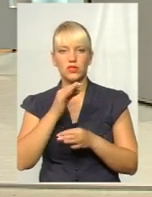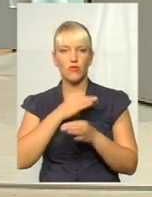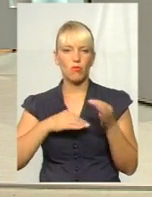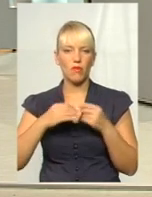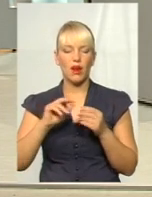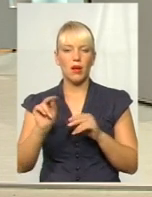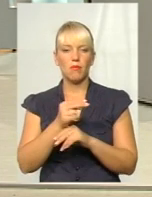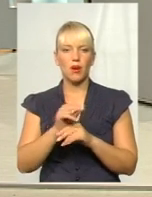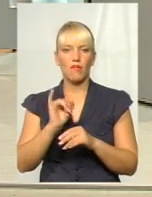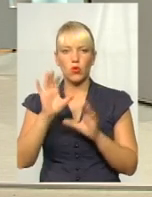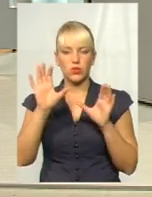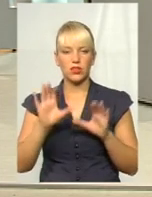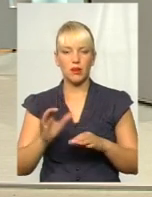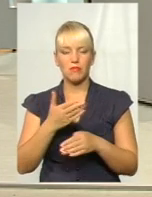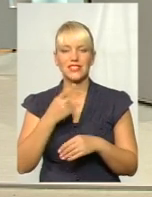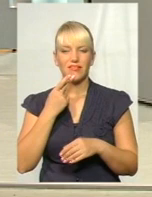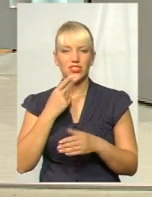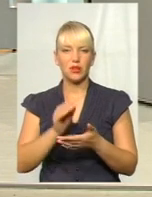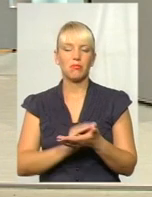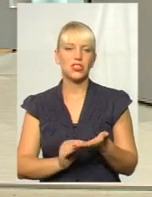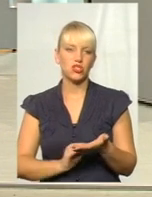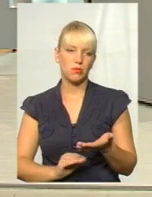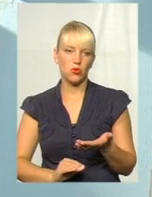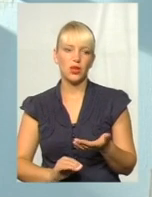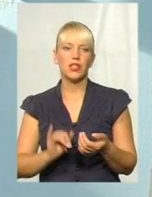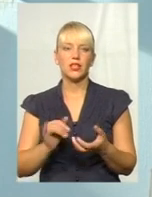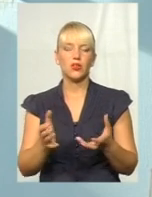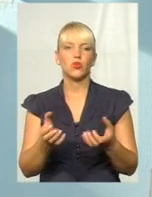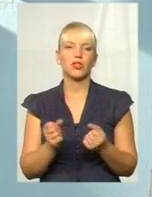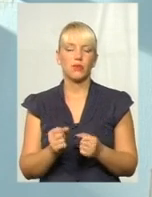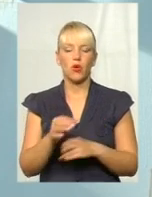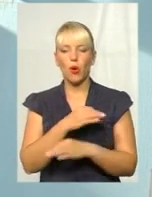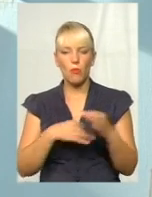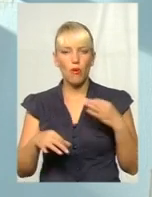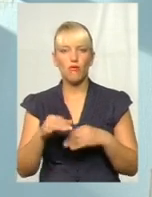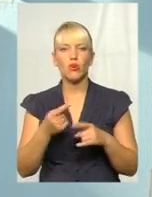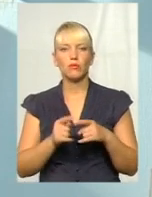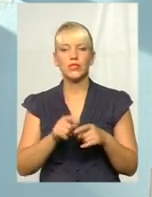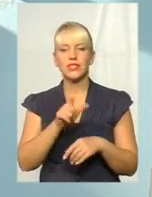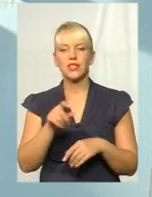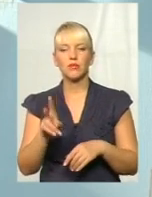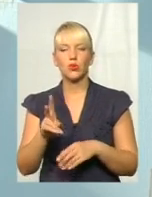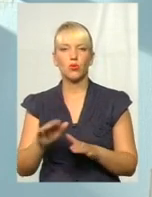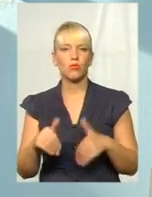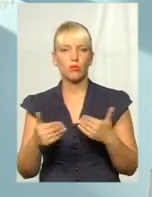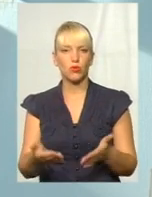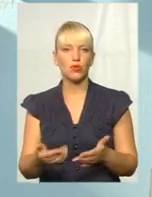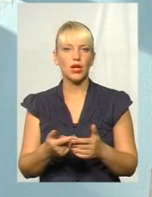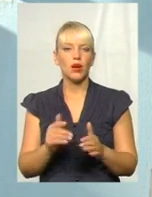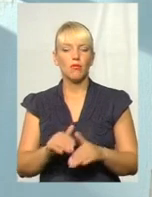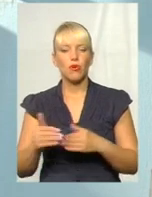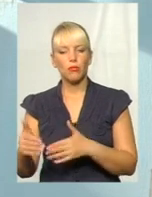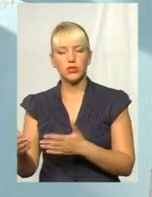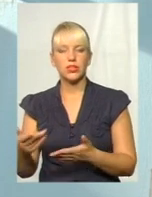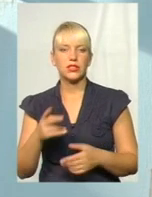законодавства. Ми завжди пишемо, завжди пишемо і отримуємо, і обговорюємо з тими, хто пропонує пропозиції